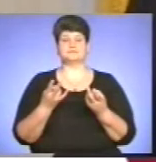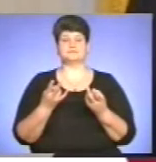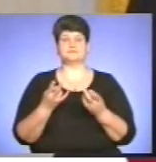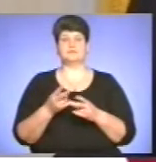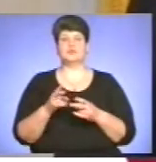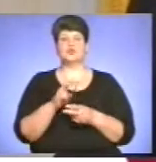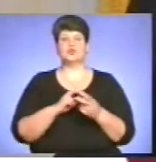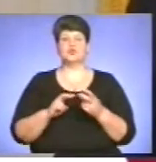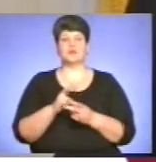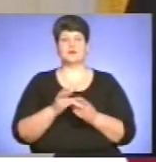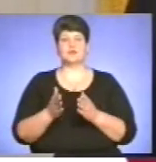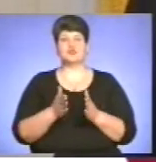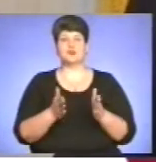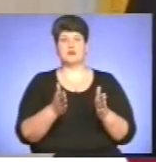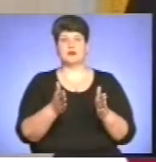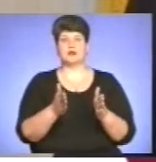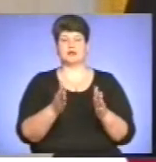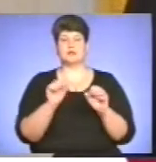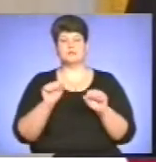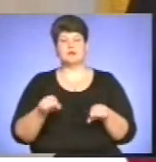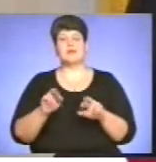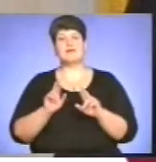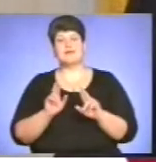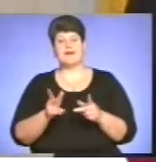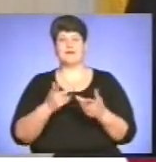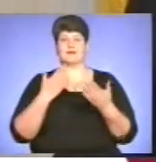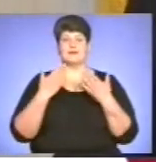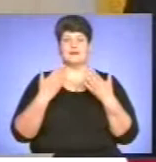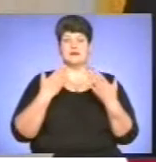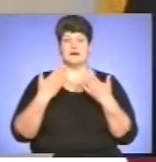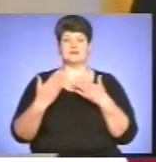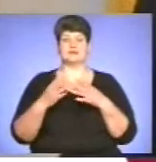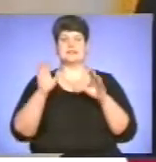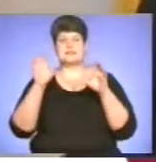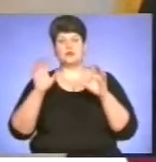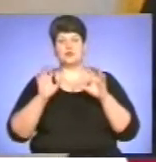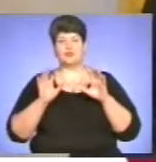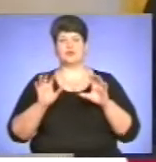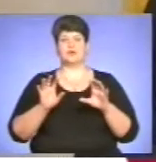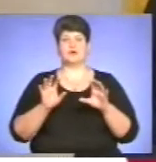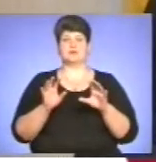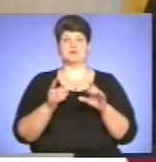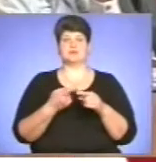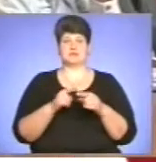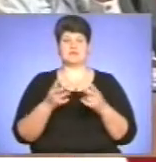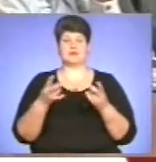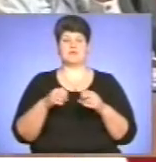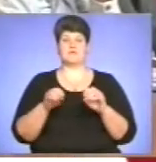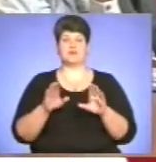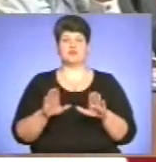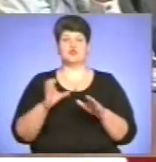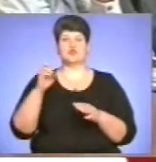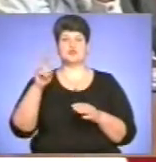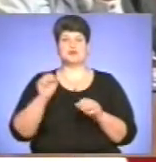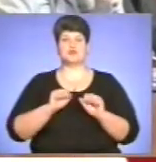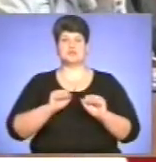шукати шляхи, як, радиться, законодавчу це все, але все ріма треба вирішувати. Щодо соціального